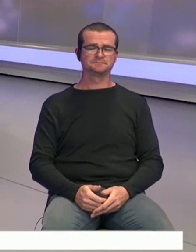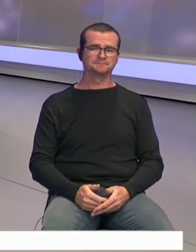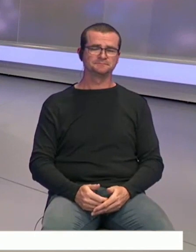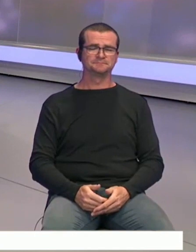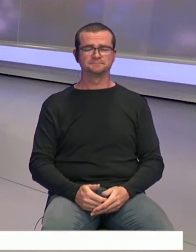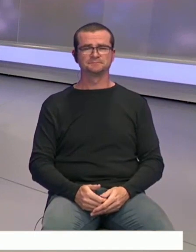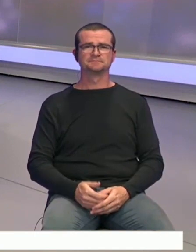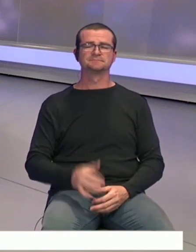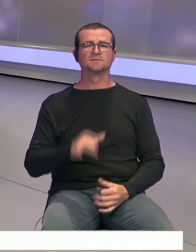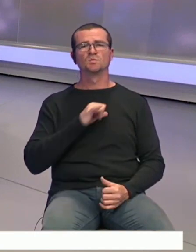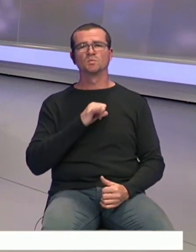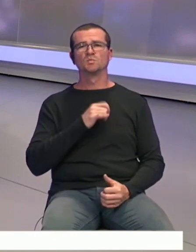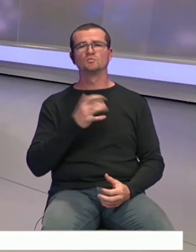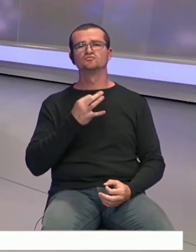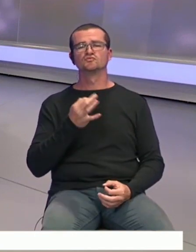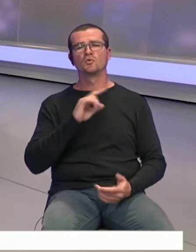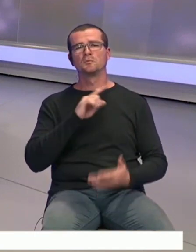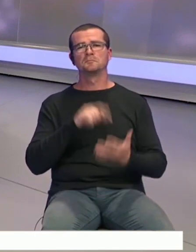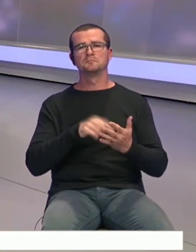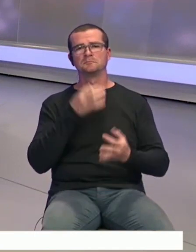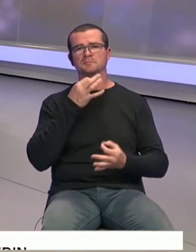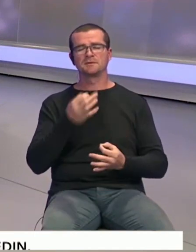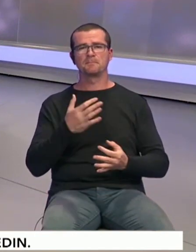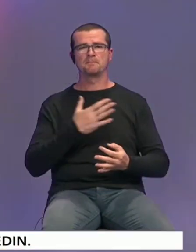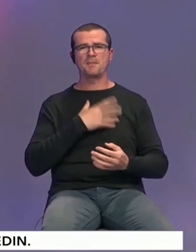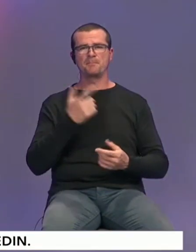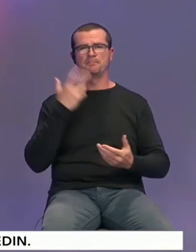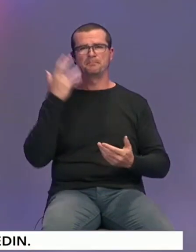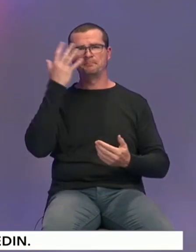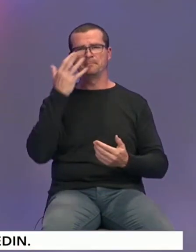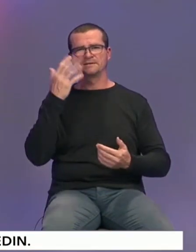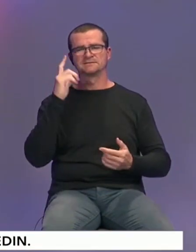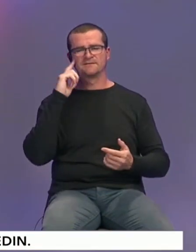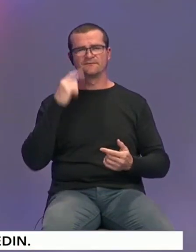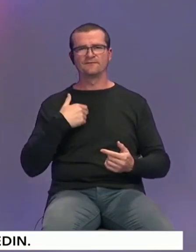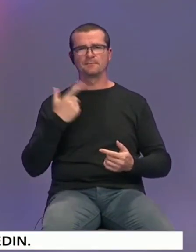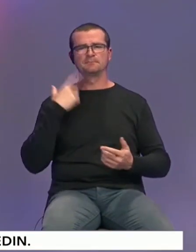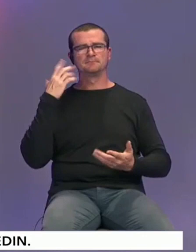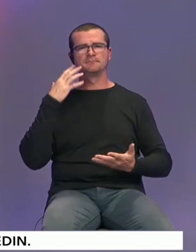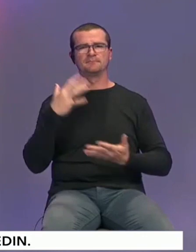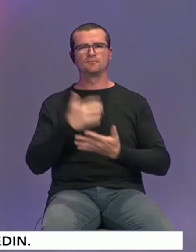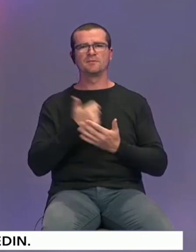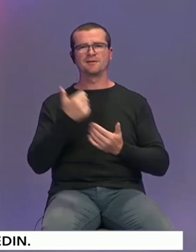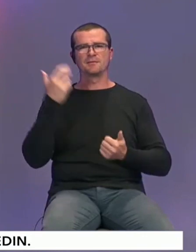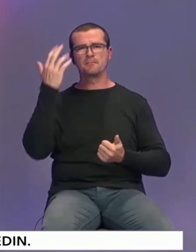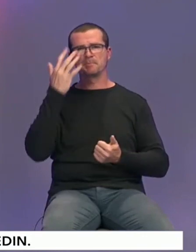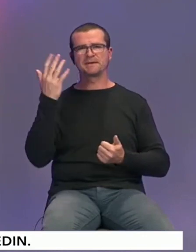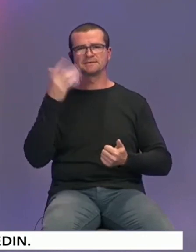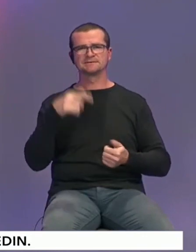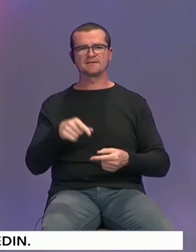Čo vás bude zaujímať? Samozrejme, mám takú predstavu, lebo viem, som sa dopočul v jednej predstave